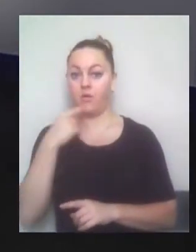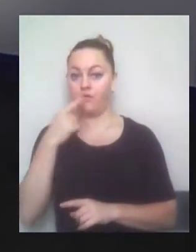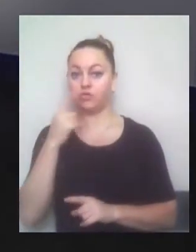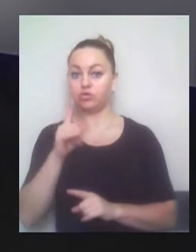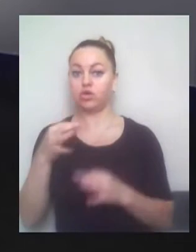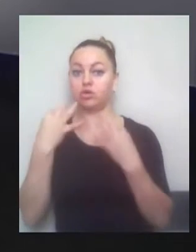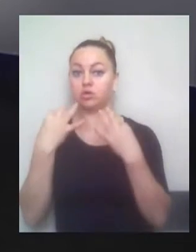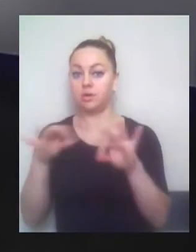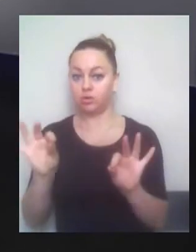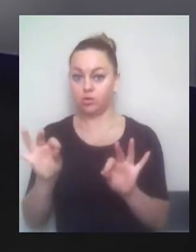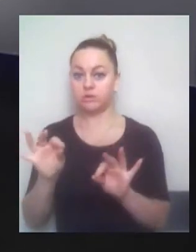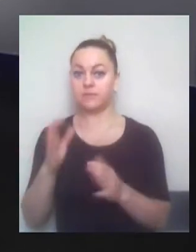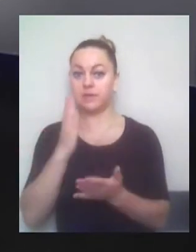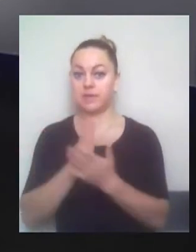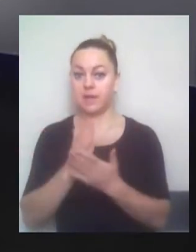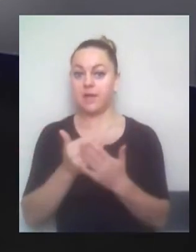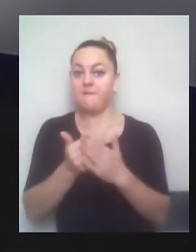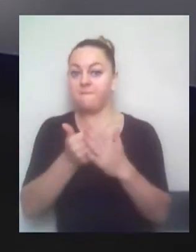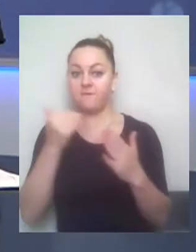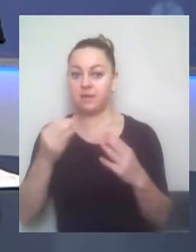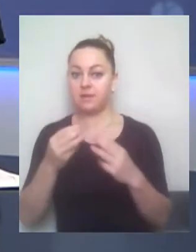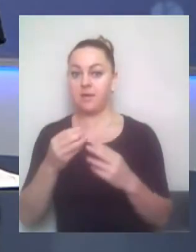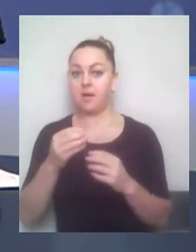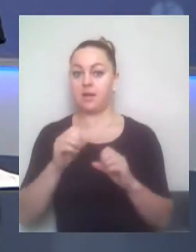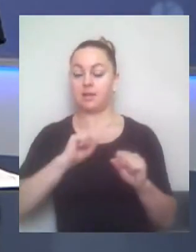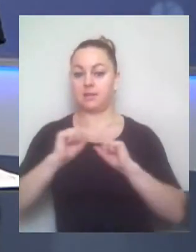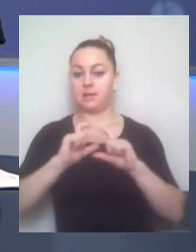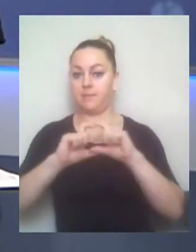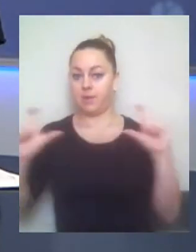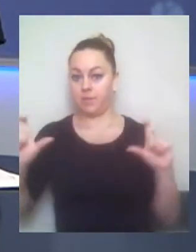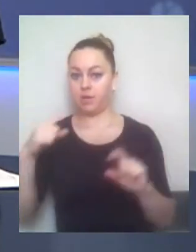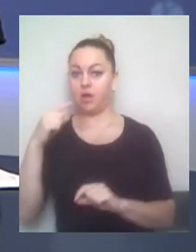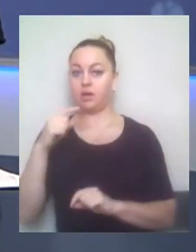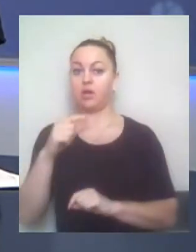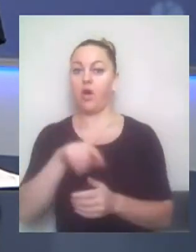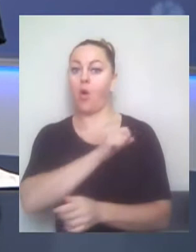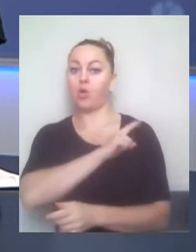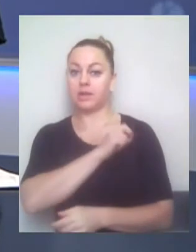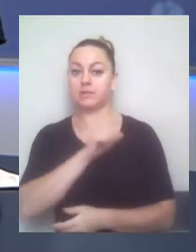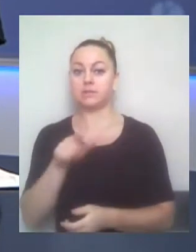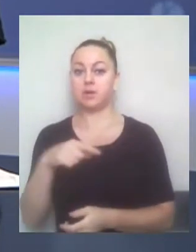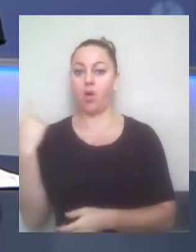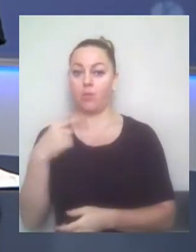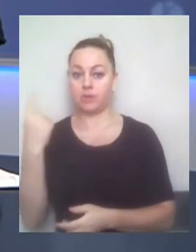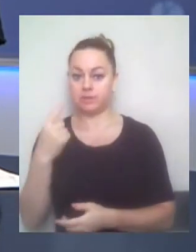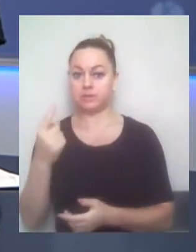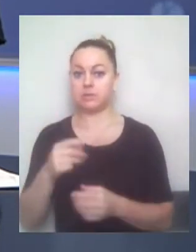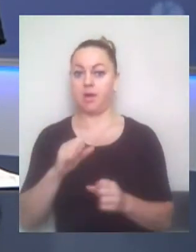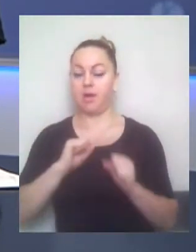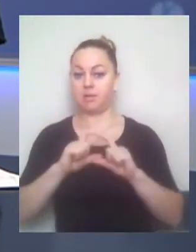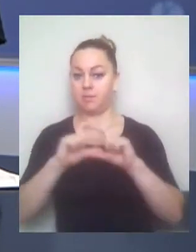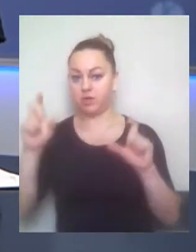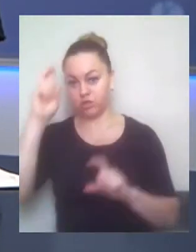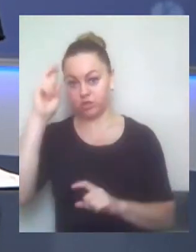обласної адміністрації, а не від безпосереднього міністерства. Це важливо. Тобто від самого міністерства дозволу не було. А лише в особі